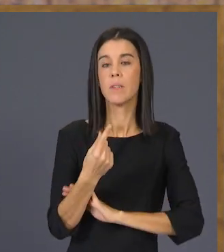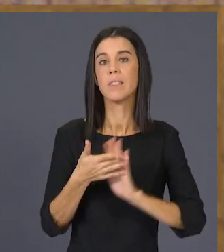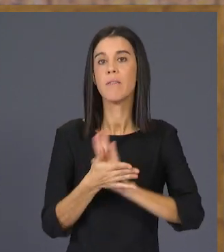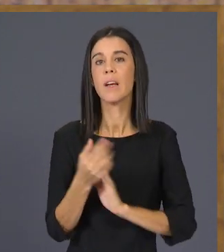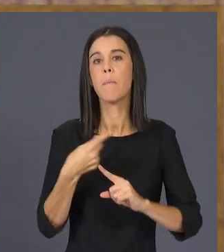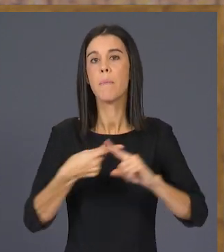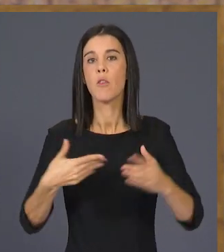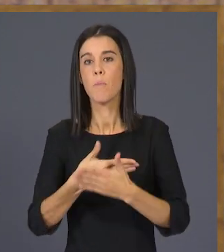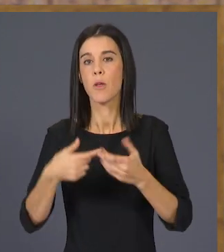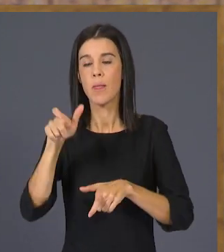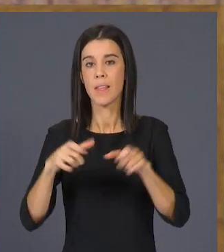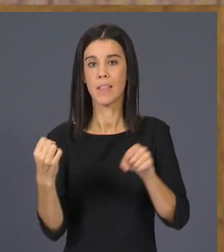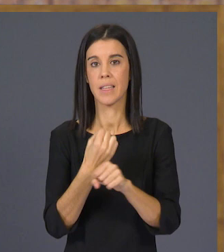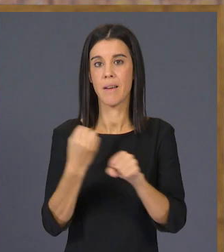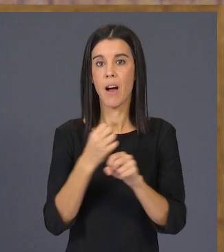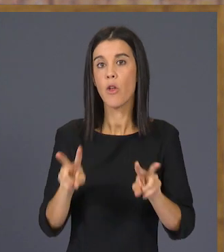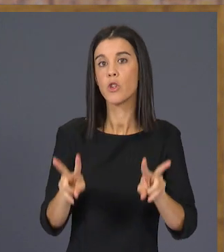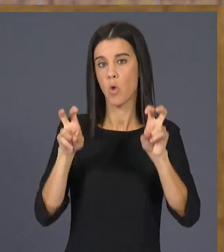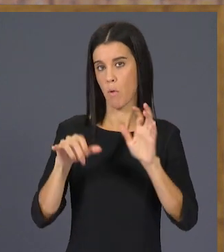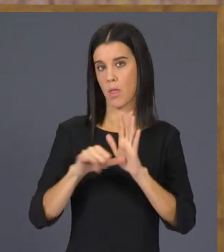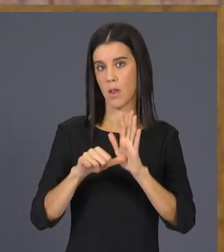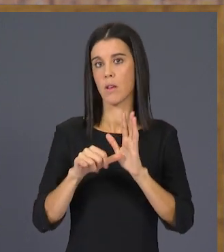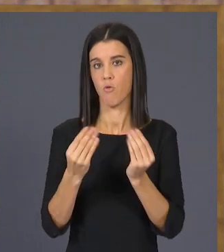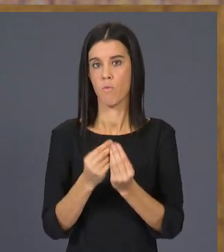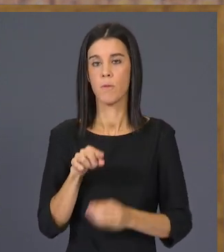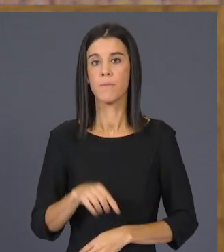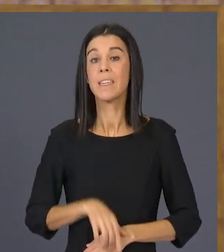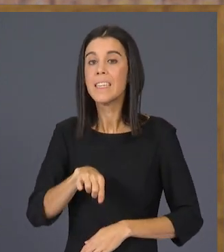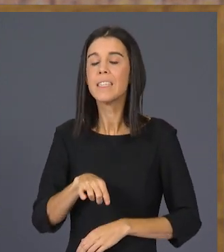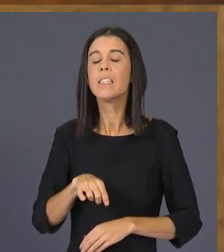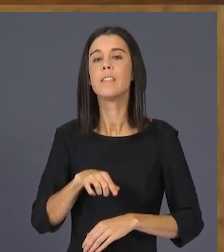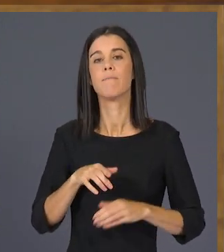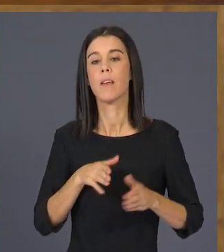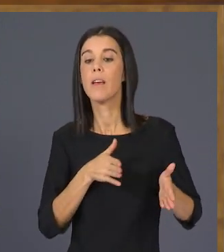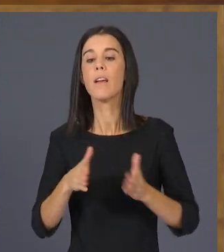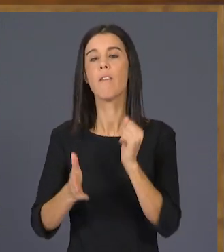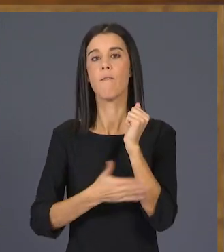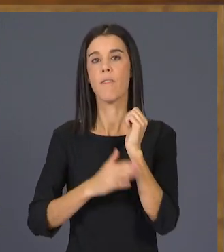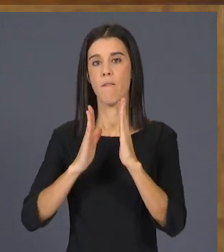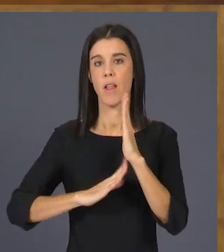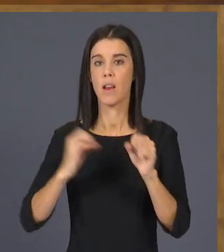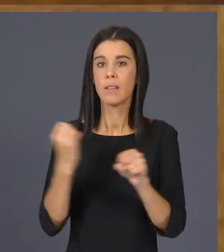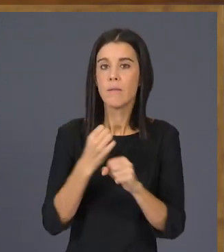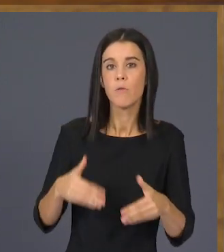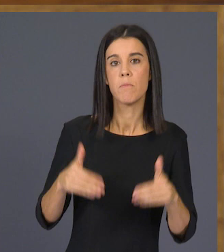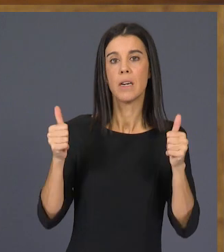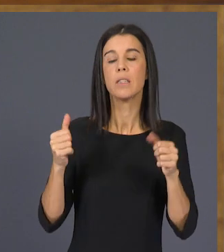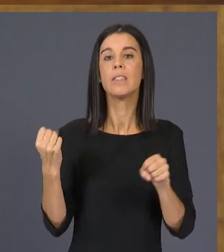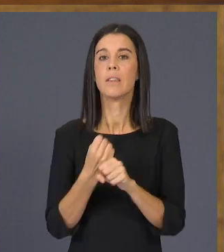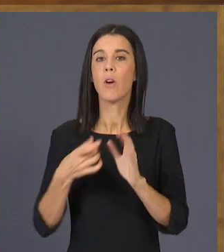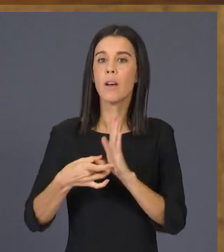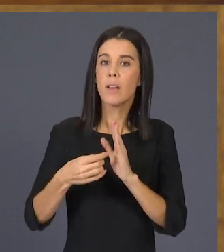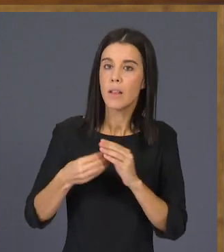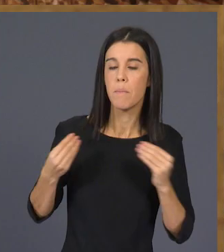de nous treballadors i treballadors. Eix és el pilar de la via valenciana. Més treball, millor treball,